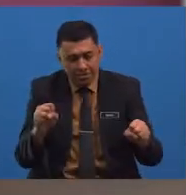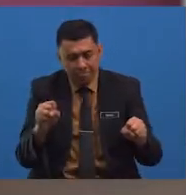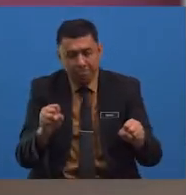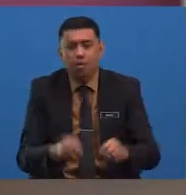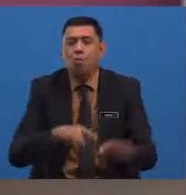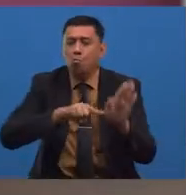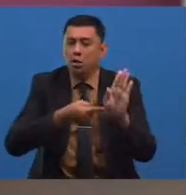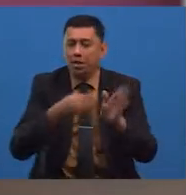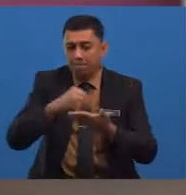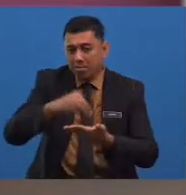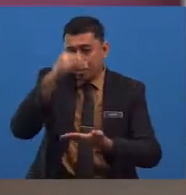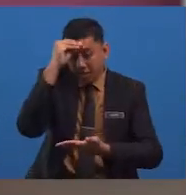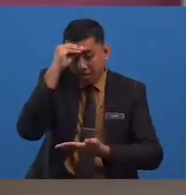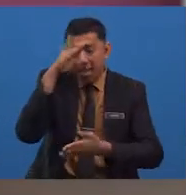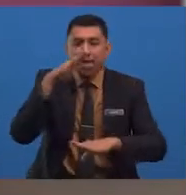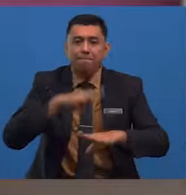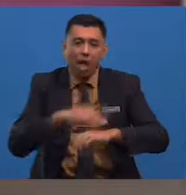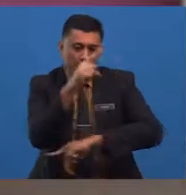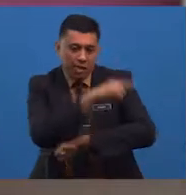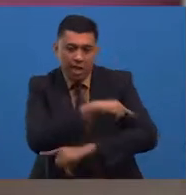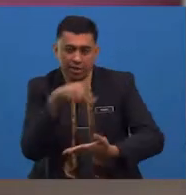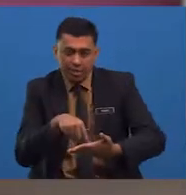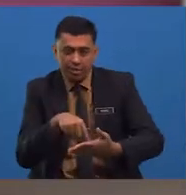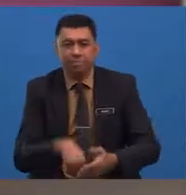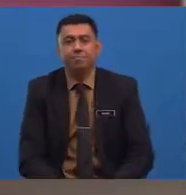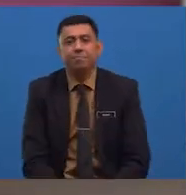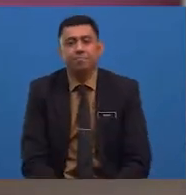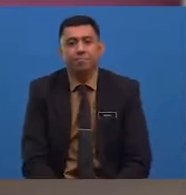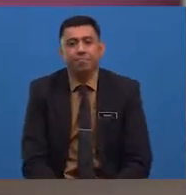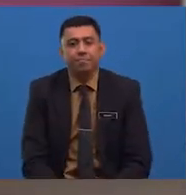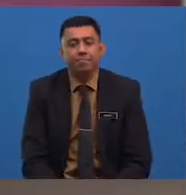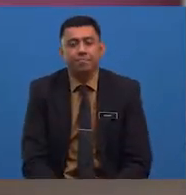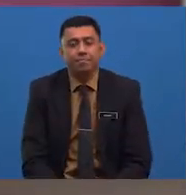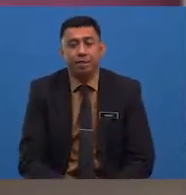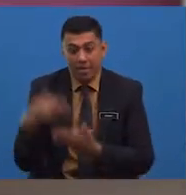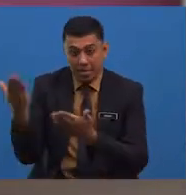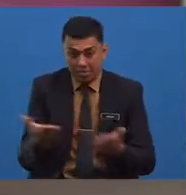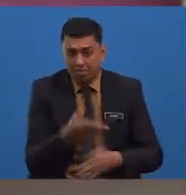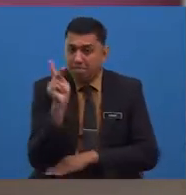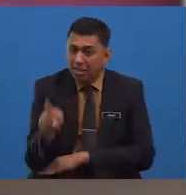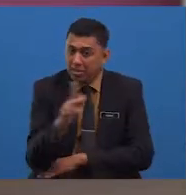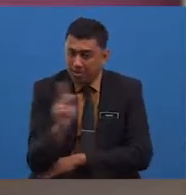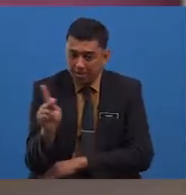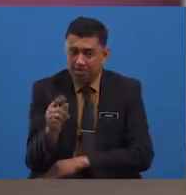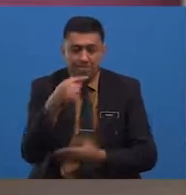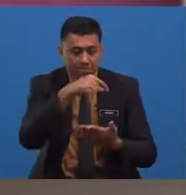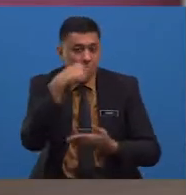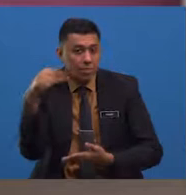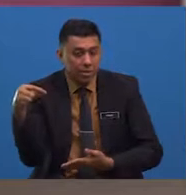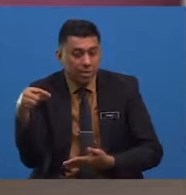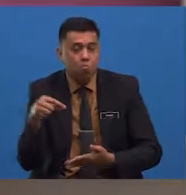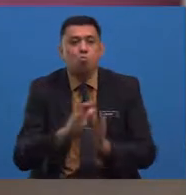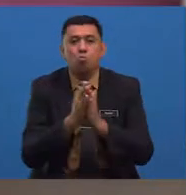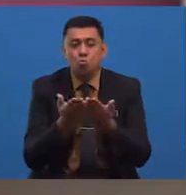pembelajaran pada hari ini. Sila pastikan pen dan buku